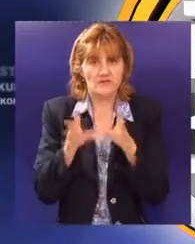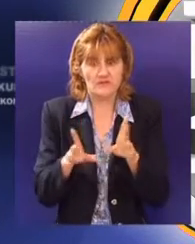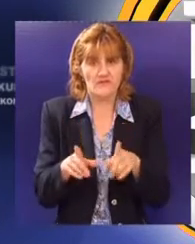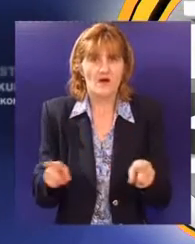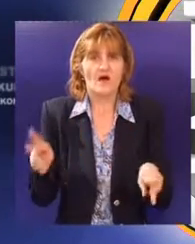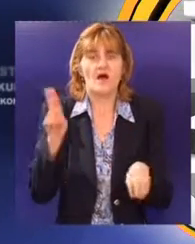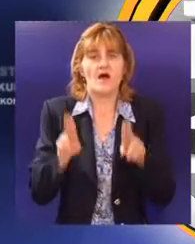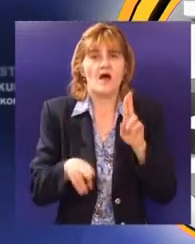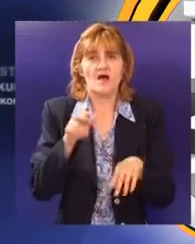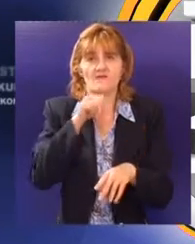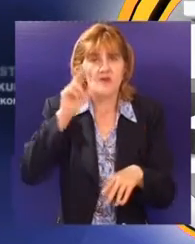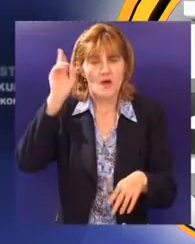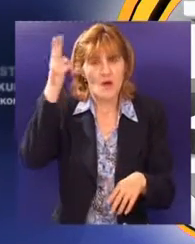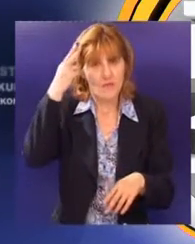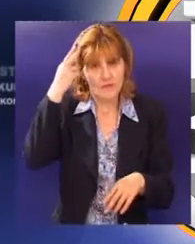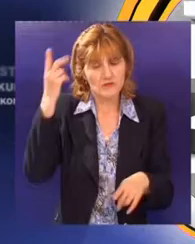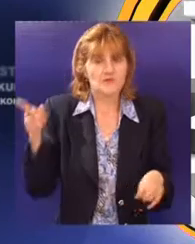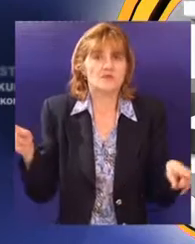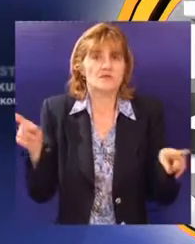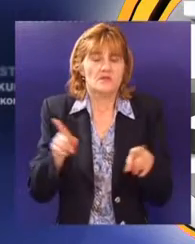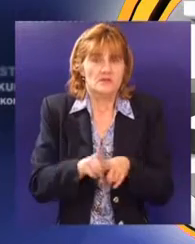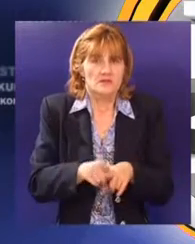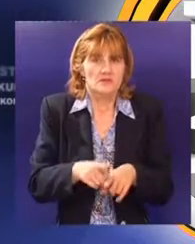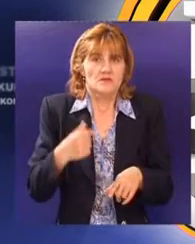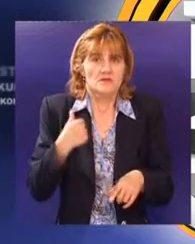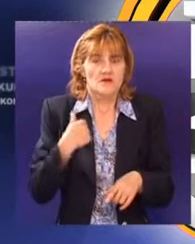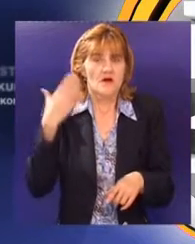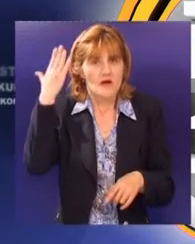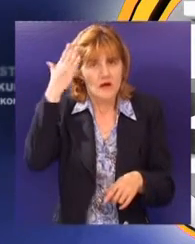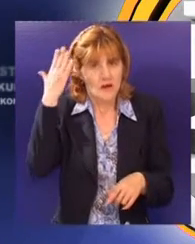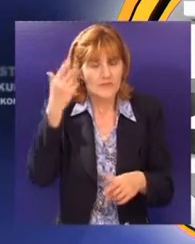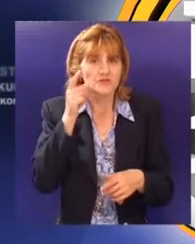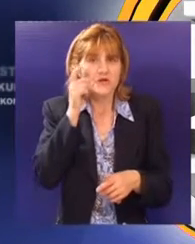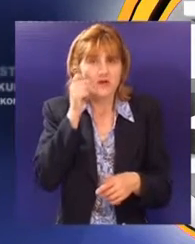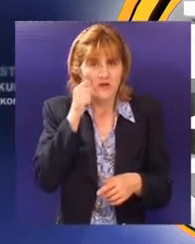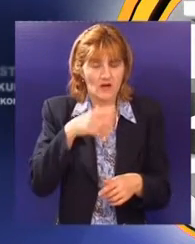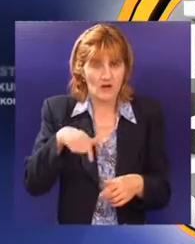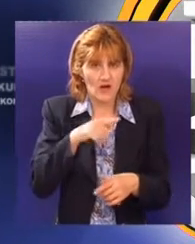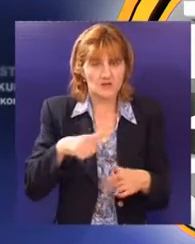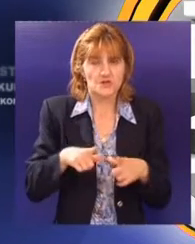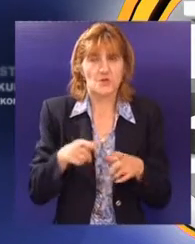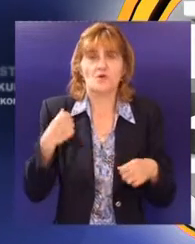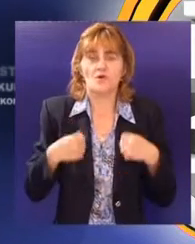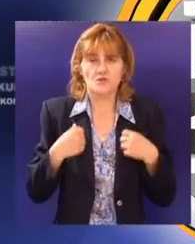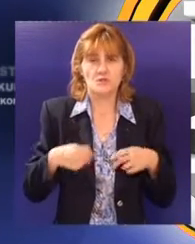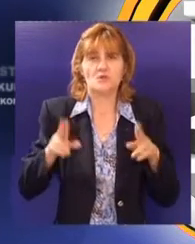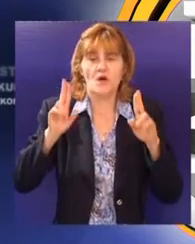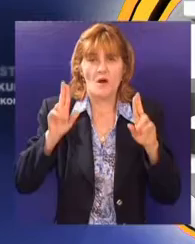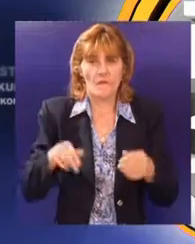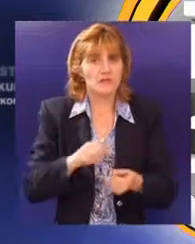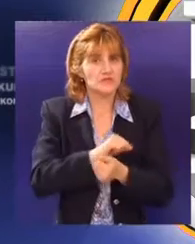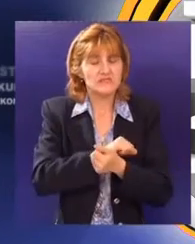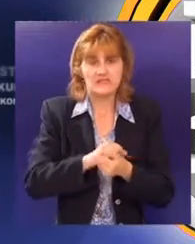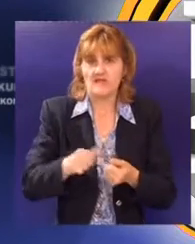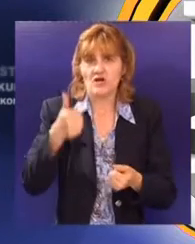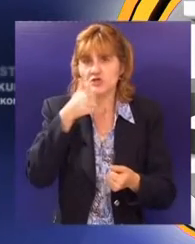kakav je prepoznatljiv isto tako se nadam da će građani Subotice moći naći